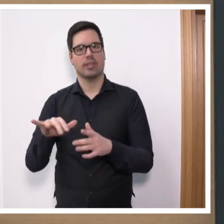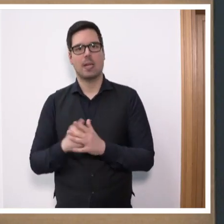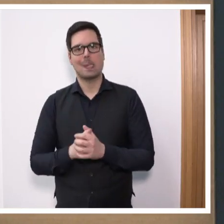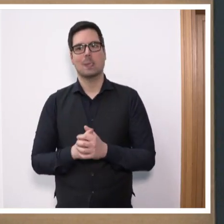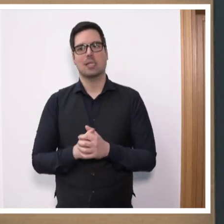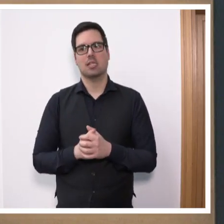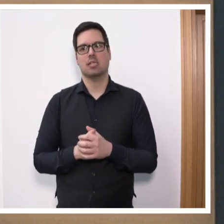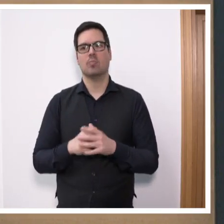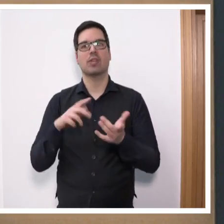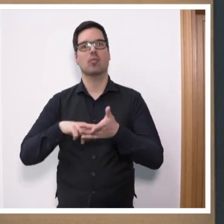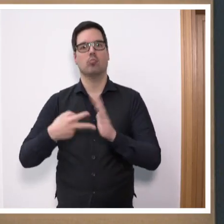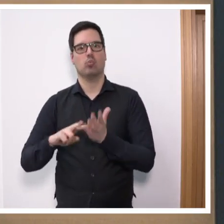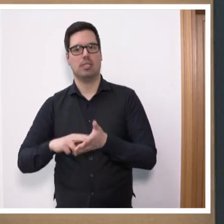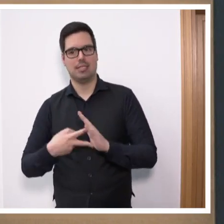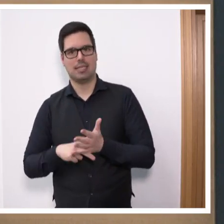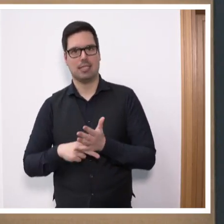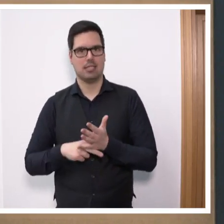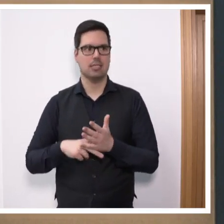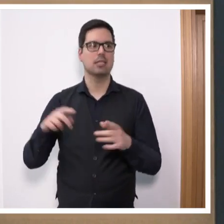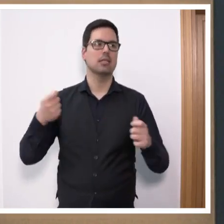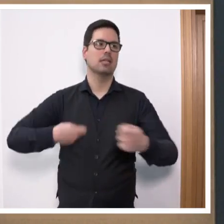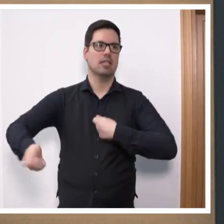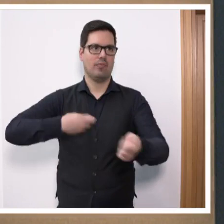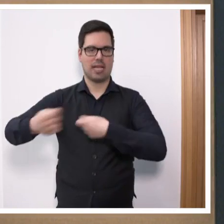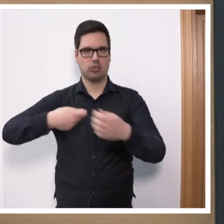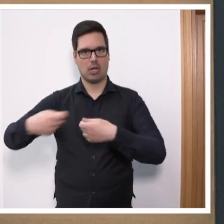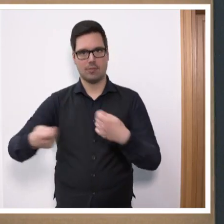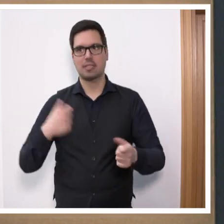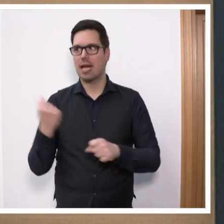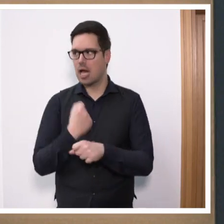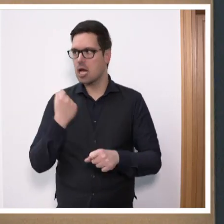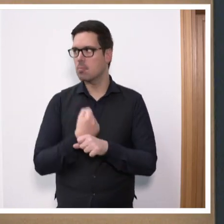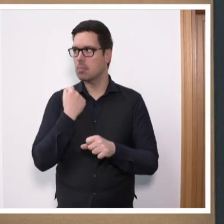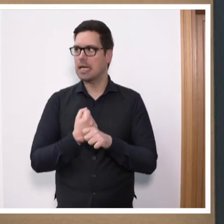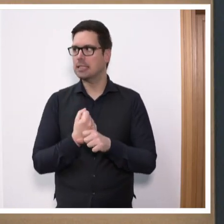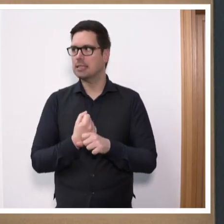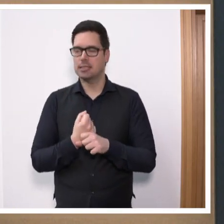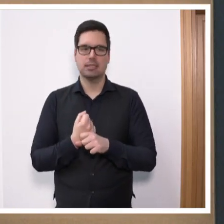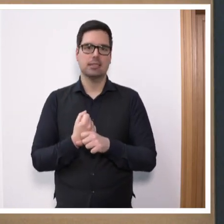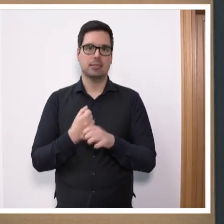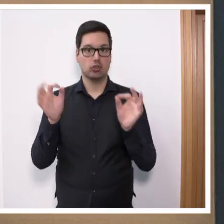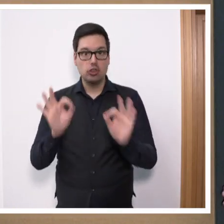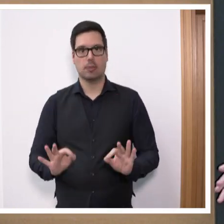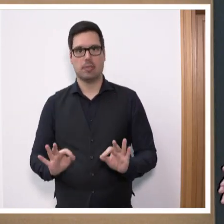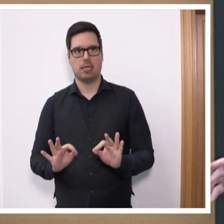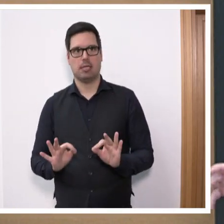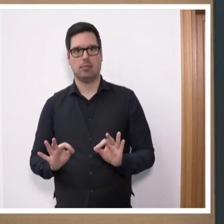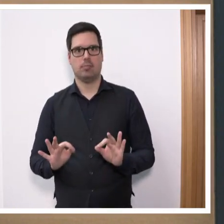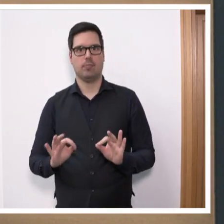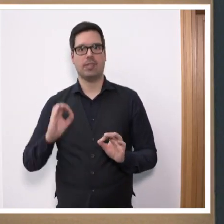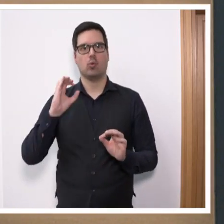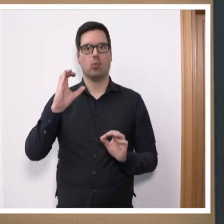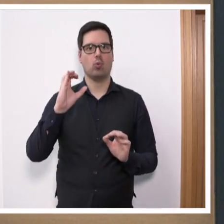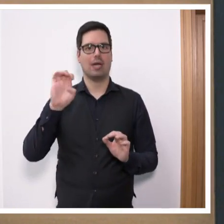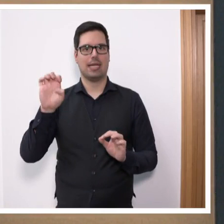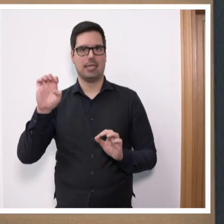Eindruck, dass die Politik zurzeit die Lage der Wirtschaft und die Zukunft der Arbeit eher verschärft als entlastet. Die OECD